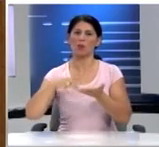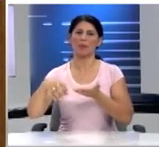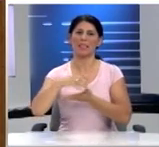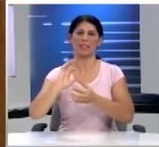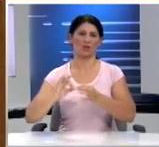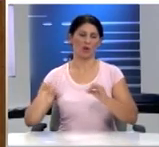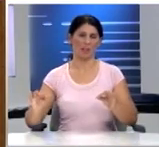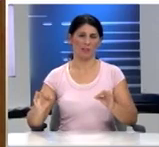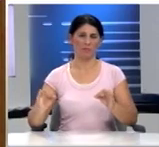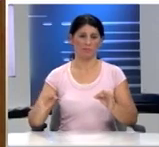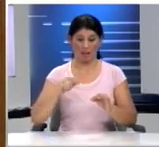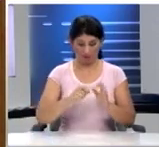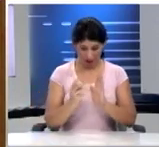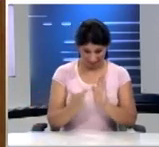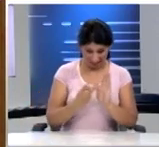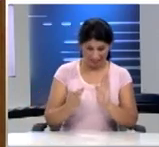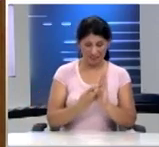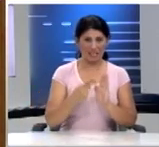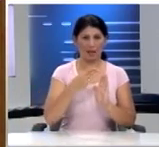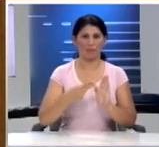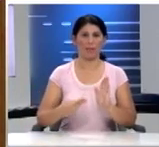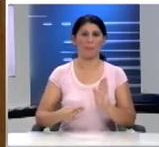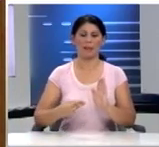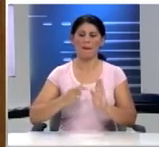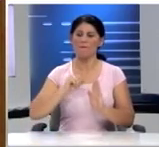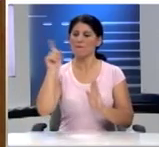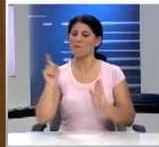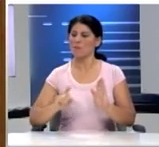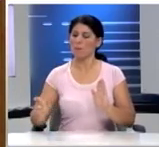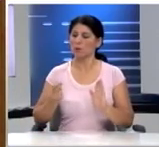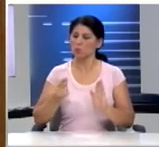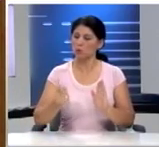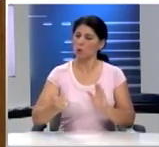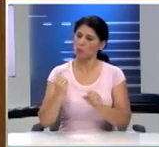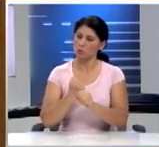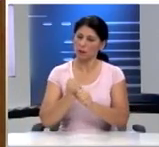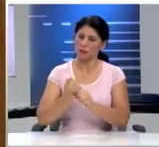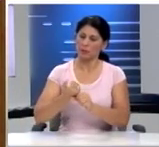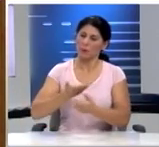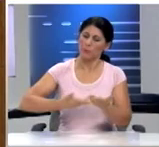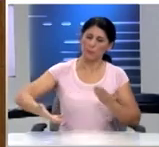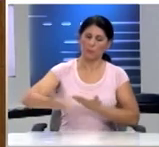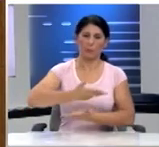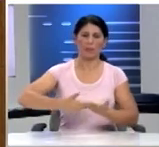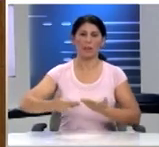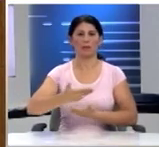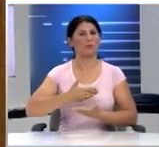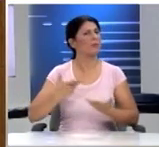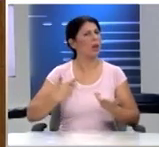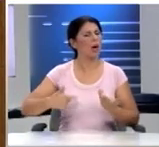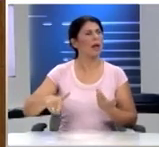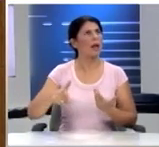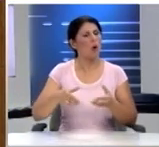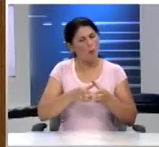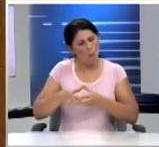Δουλέψαμε και εργαστήκαμε με βιωματικούς τρόπους και ανταλλάξαμε τις θέσεις μας σε μικρότερες ομάδες και σήμερα